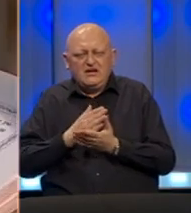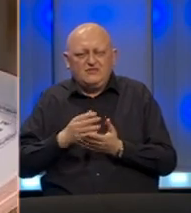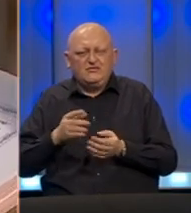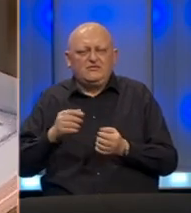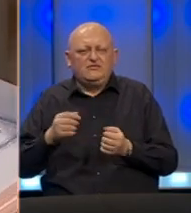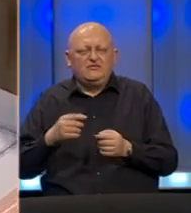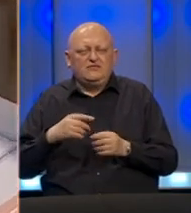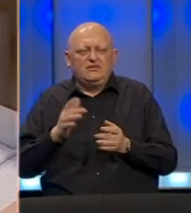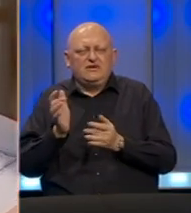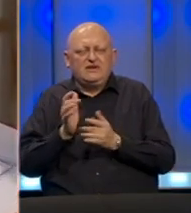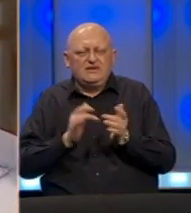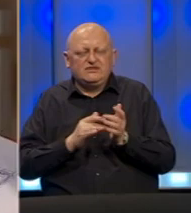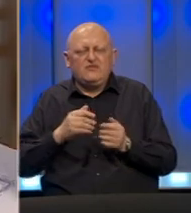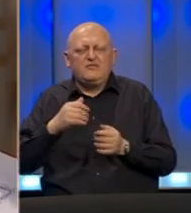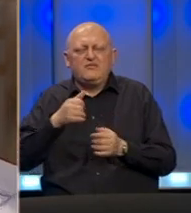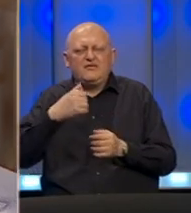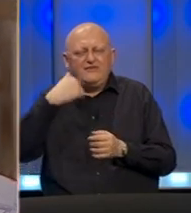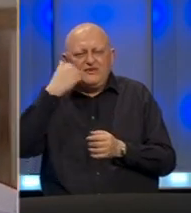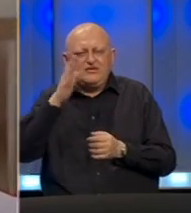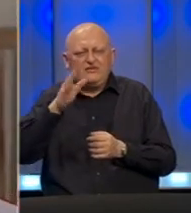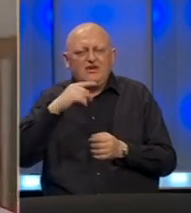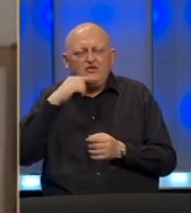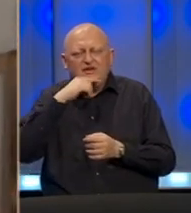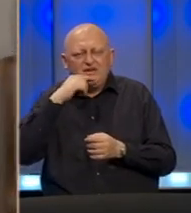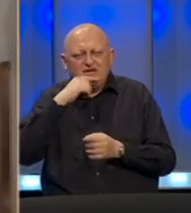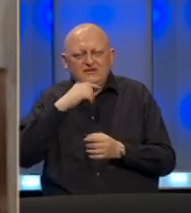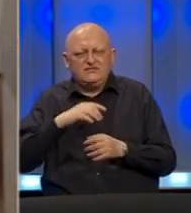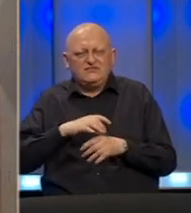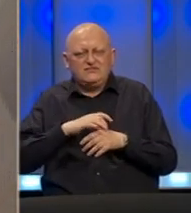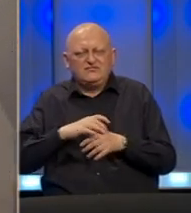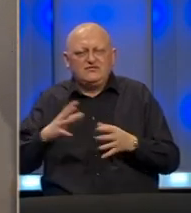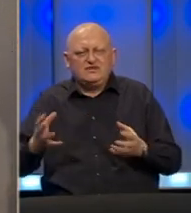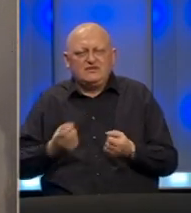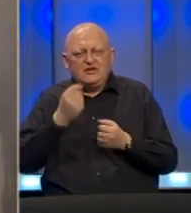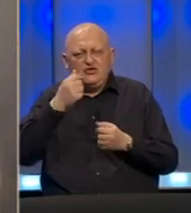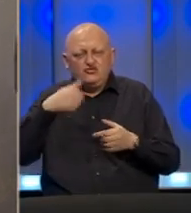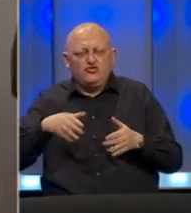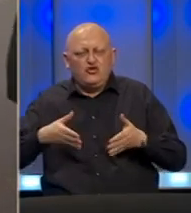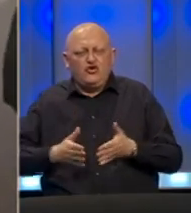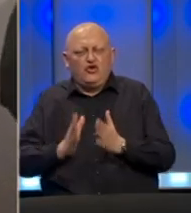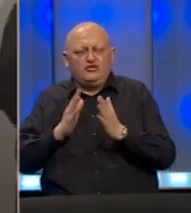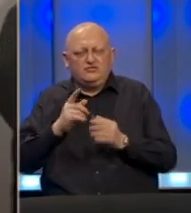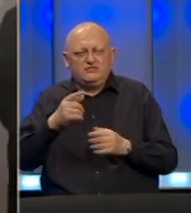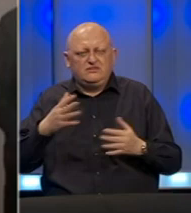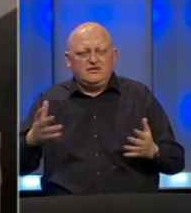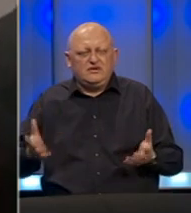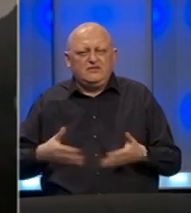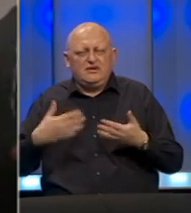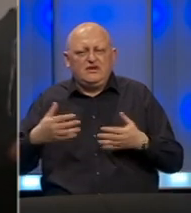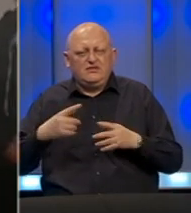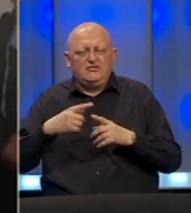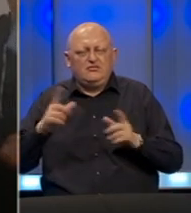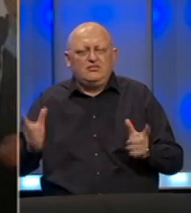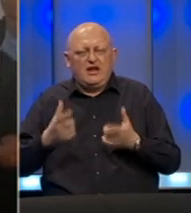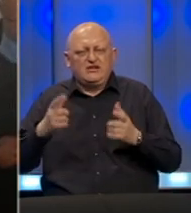tijelom Hristovim i vinom koje je simbol njegove krvi prolivene za spas ljudskog roda. Praznovanje u svim hramovima